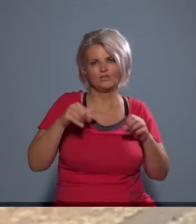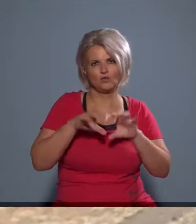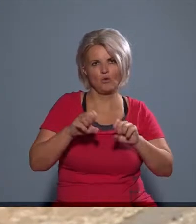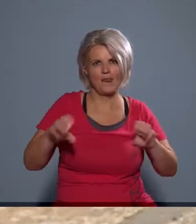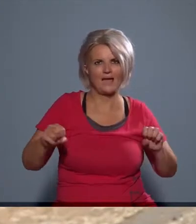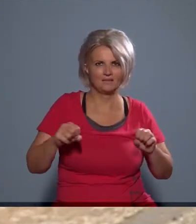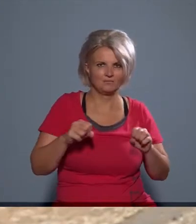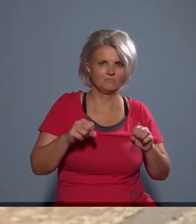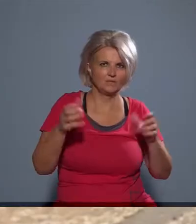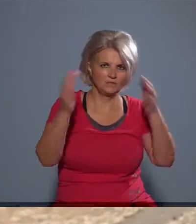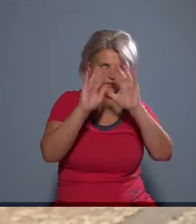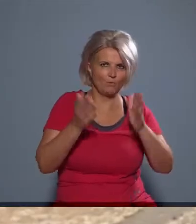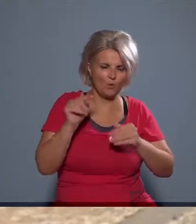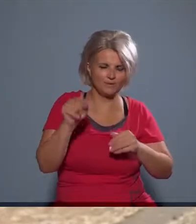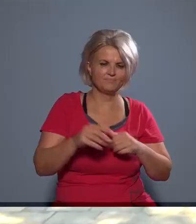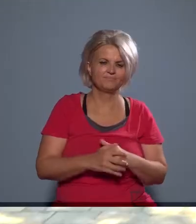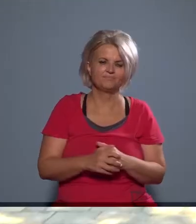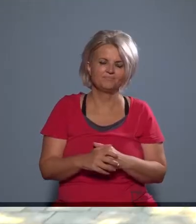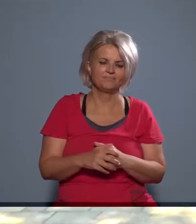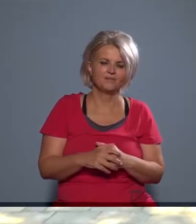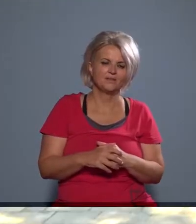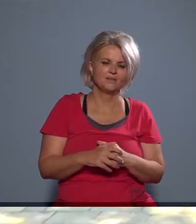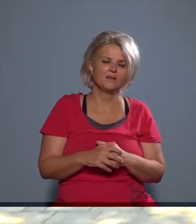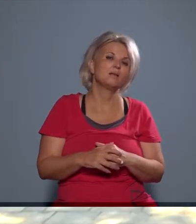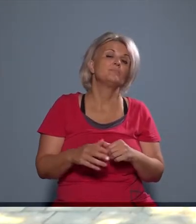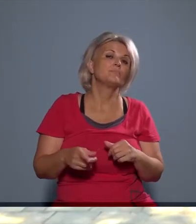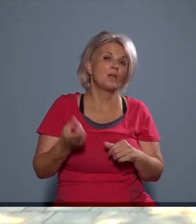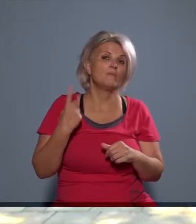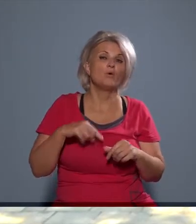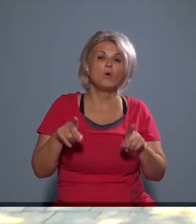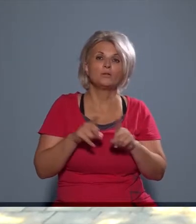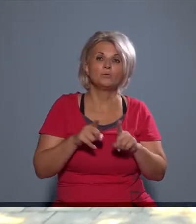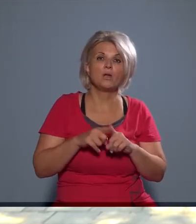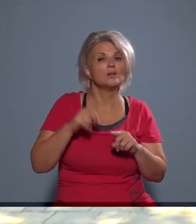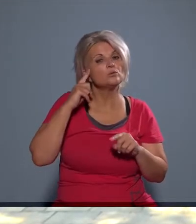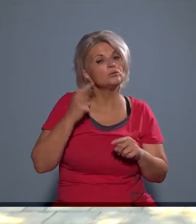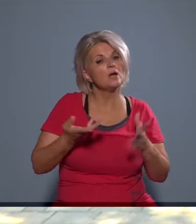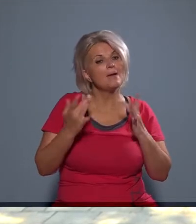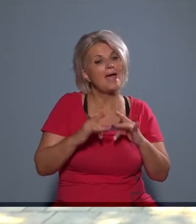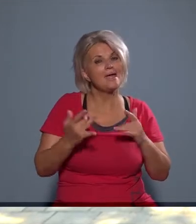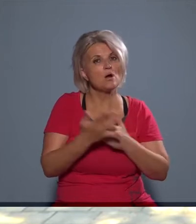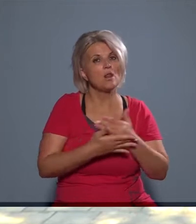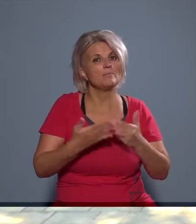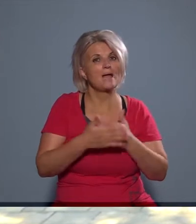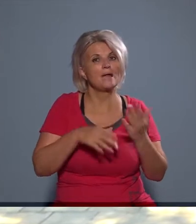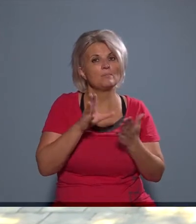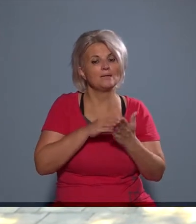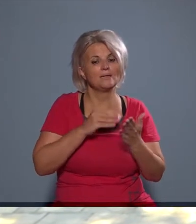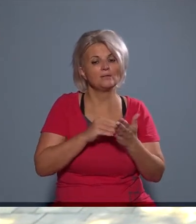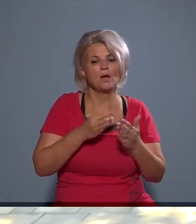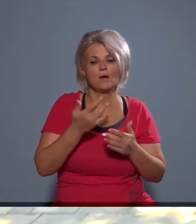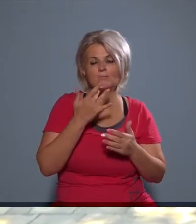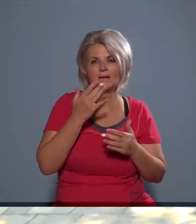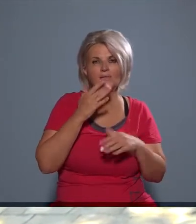Bejártuk a terepet, és akkor volt több olyan, amit tudtam helyspecifikusan már alapból megmintázni,